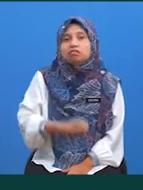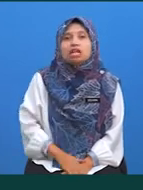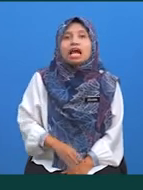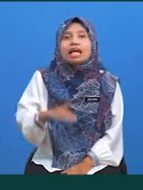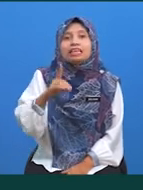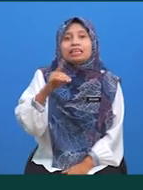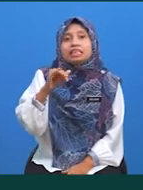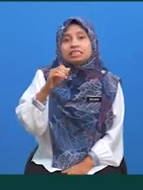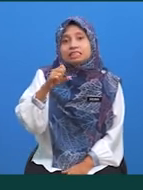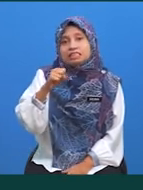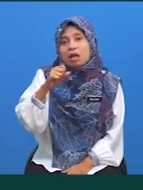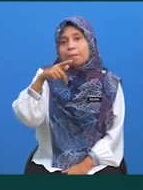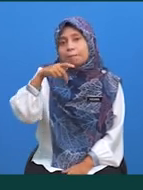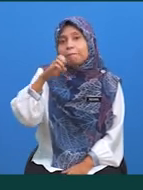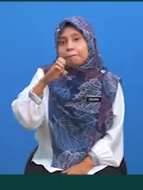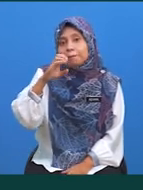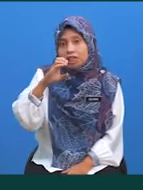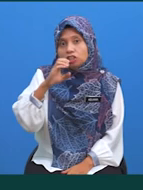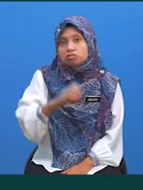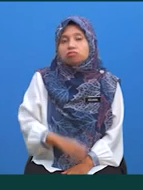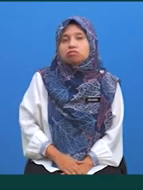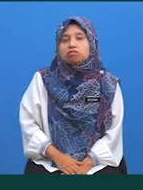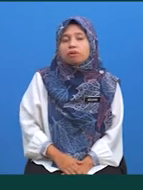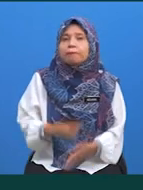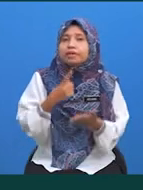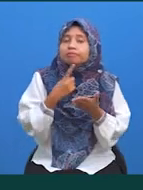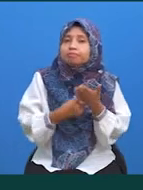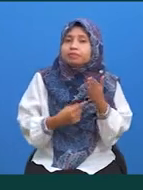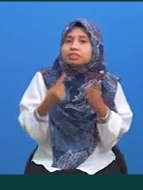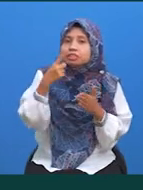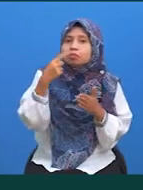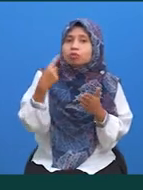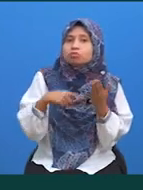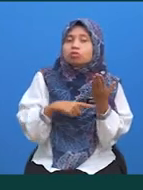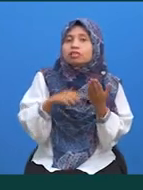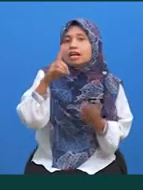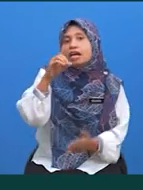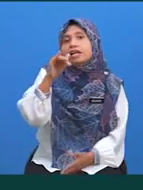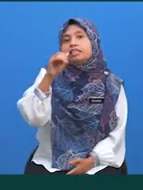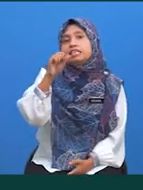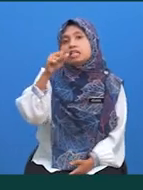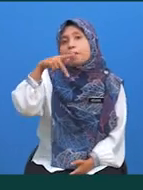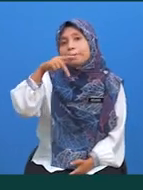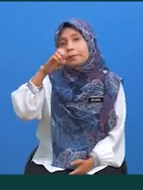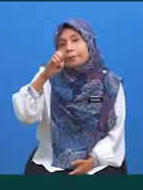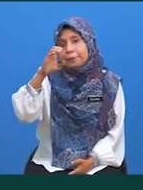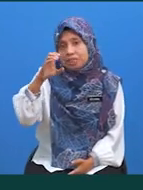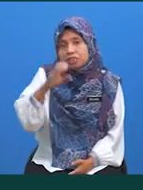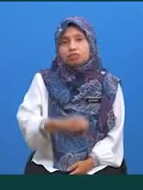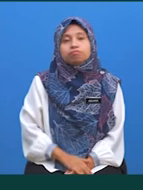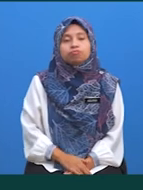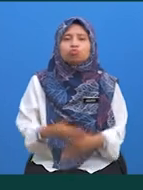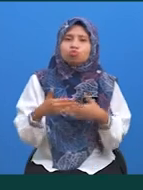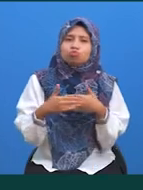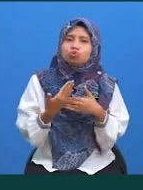Dispatch Teknik Dispatch Teknik apa murid-murid? Teknik Dispatch Mudah bukan? Pastinya